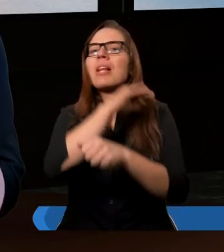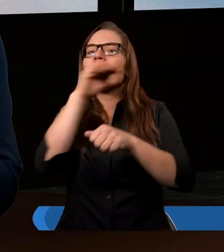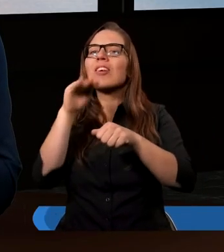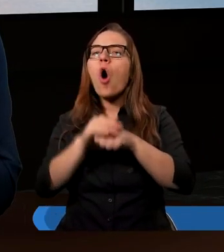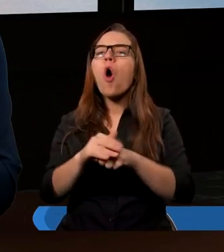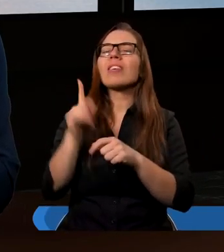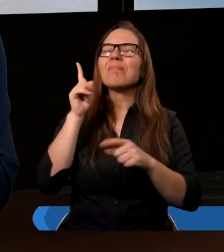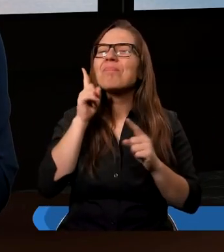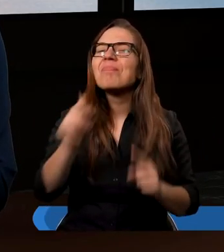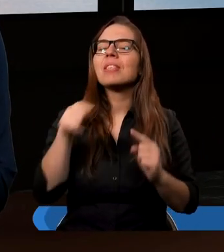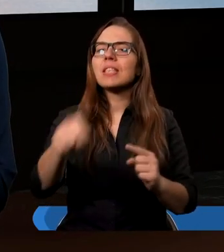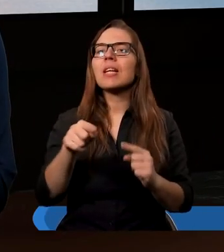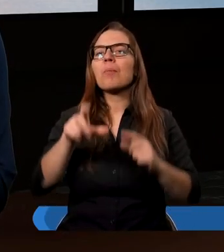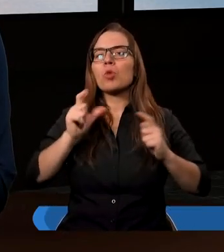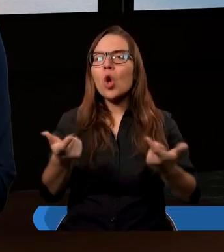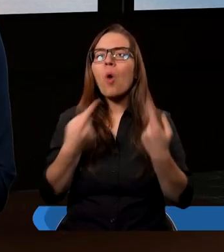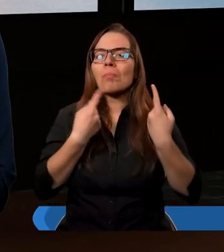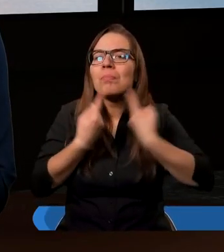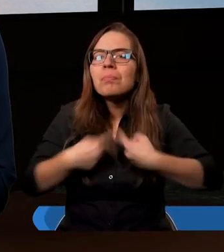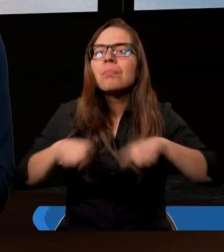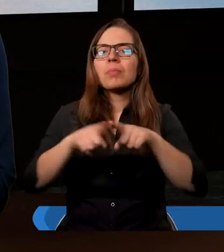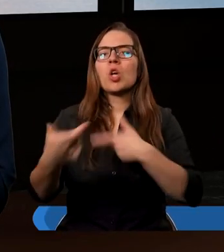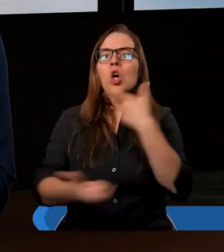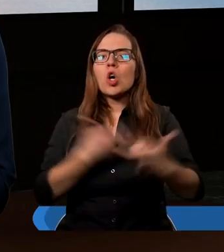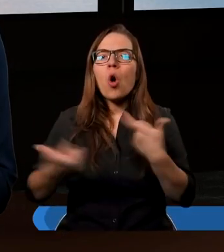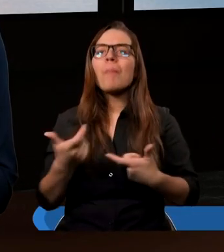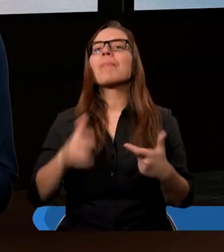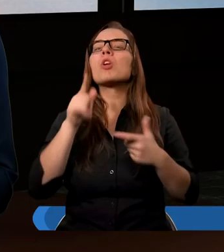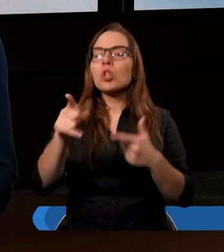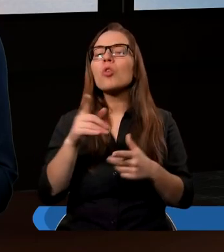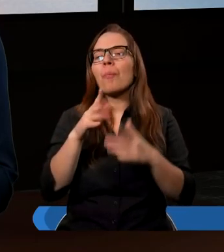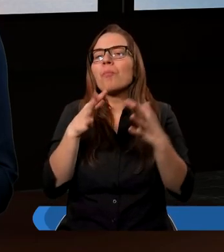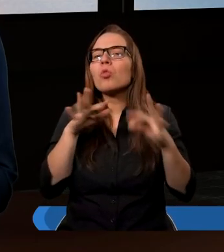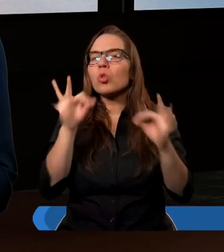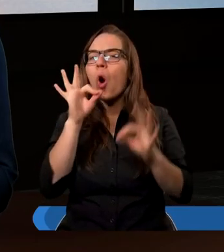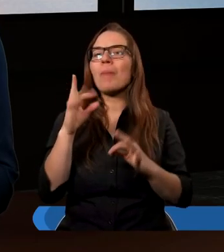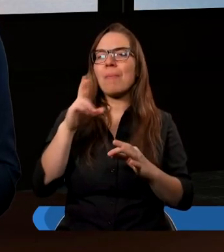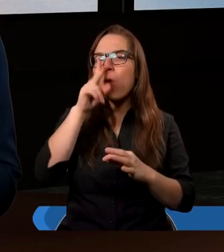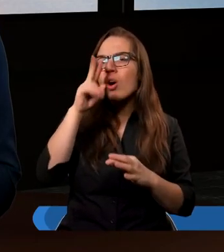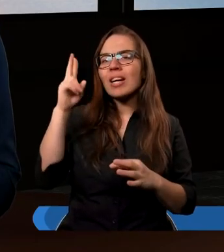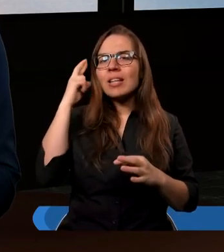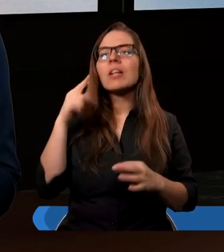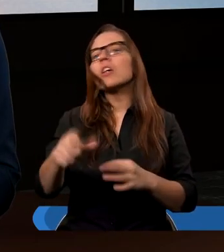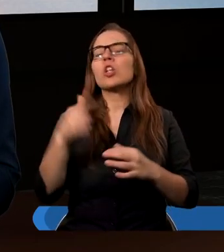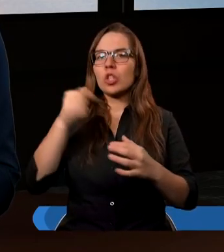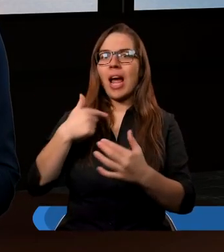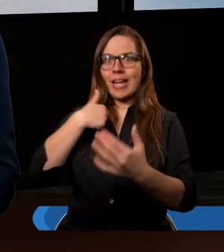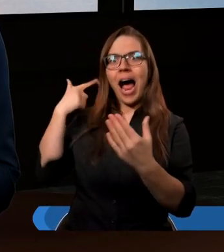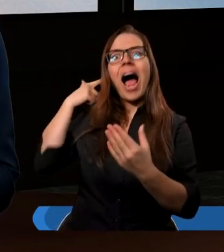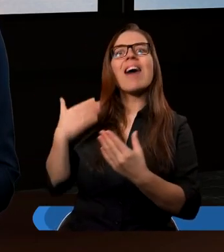zgodnie z tym, co faktycznie też wyznajemy. Czy znowu bardzo szerokie pojęcie. Bo jeżeli mówimy, że wierzymy, to powinniśmy